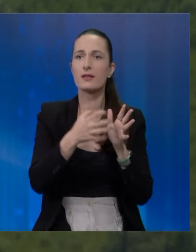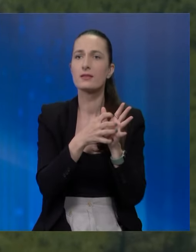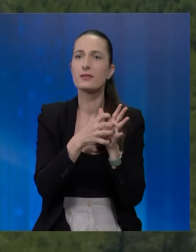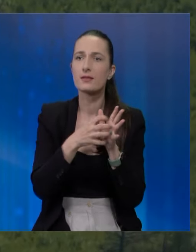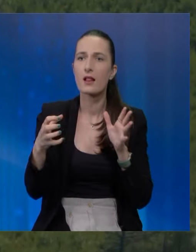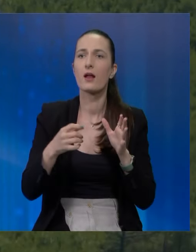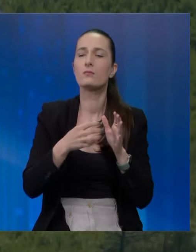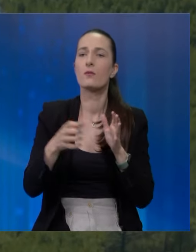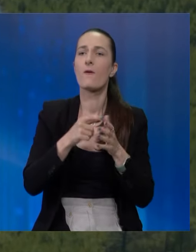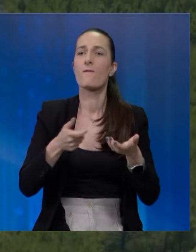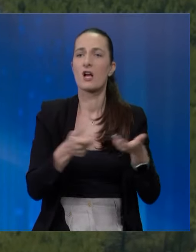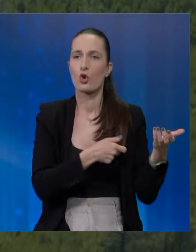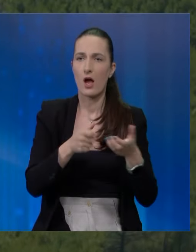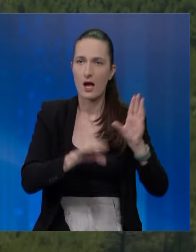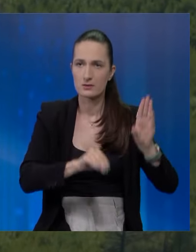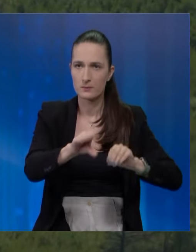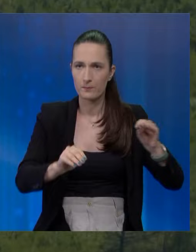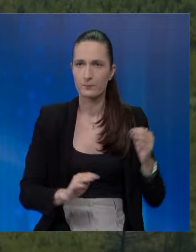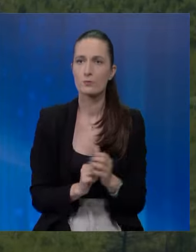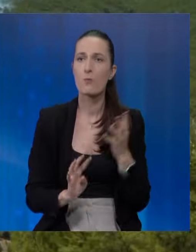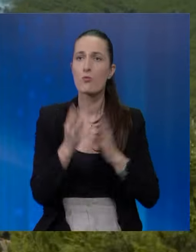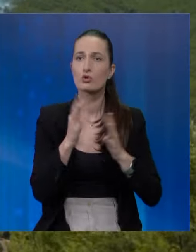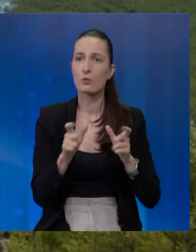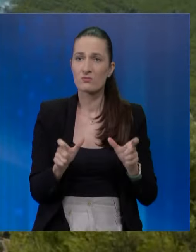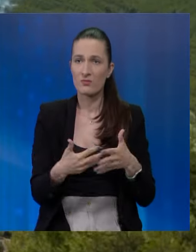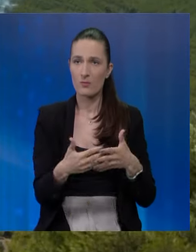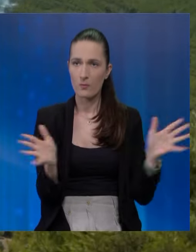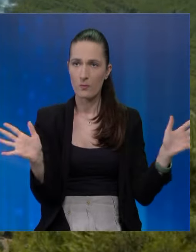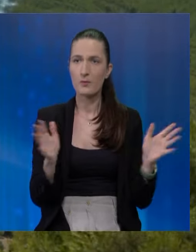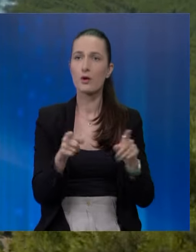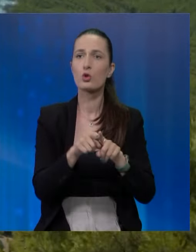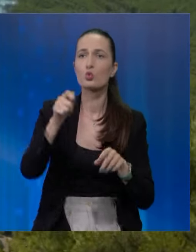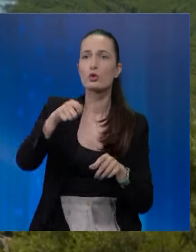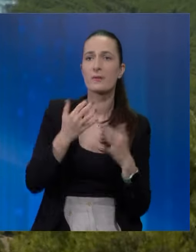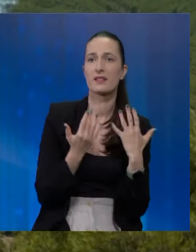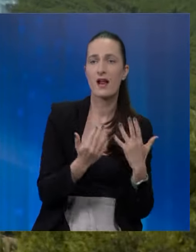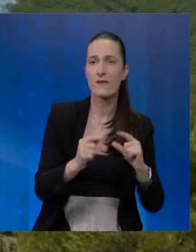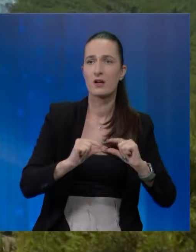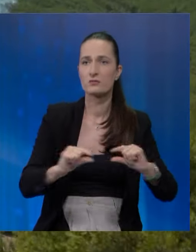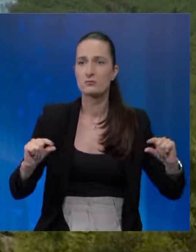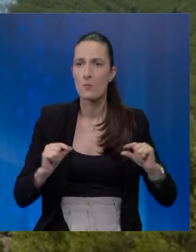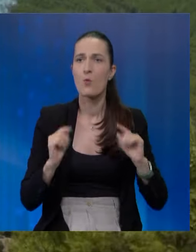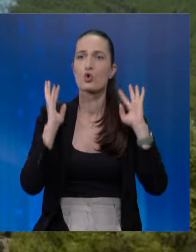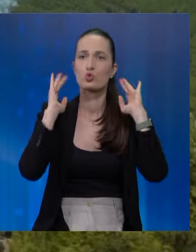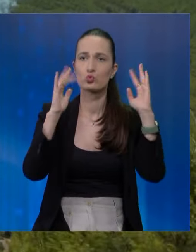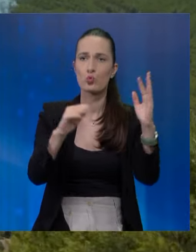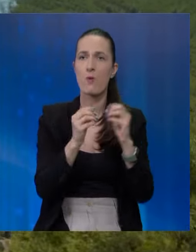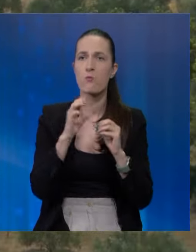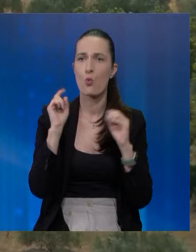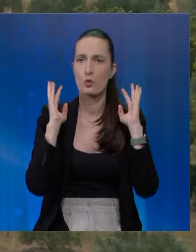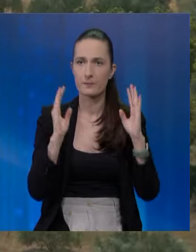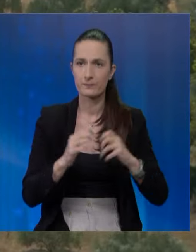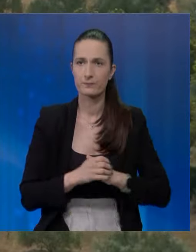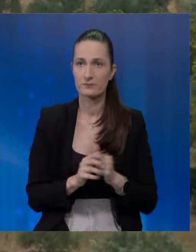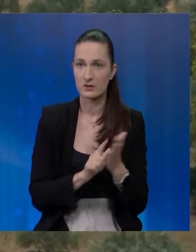požarišta, pa su dalje nastavili vatrogasci. Požarom je zahvaćen otvoren prostor na području Tučepa, trava, nisko rastinje i borova šuma.